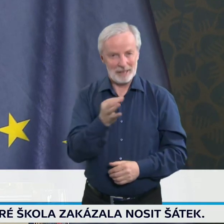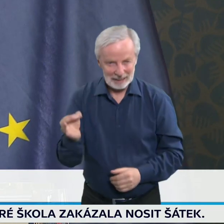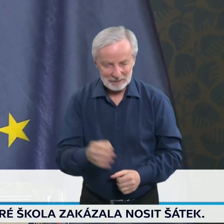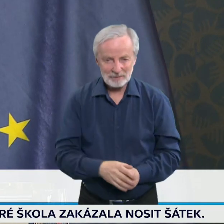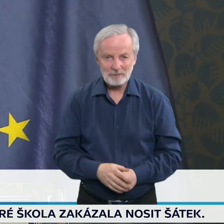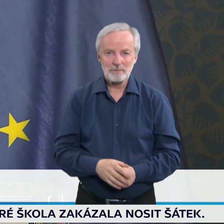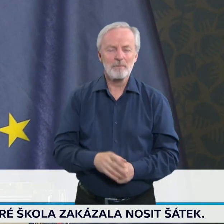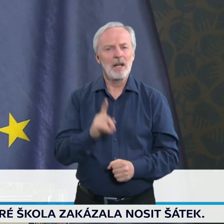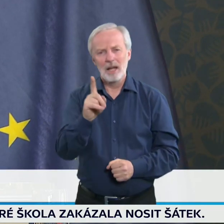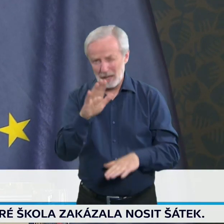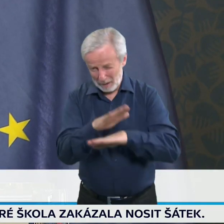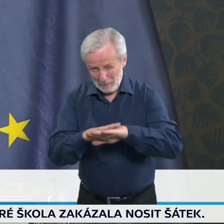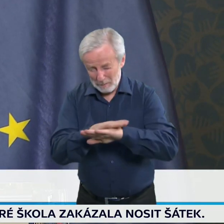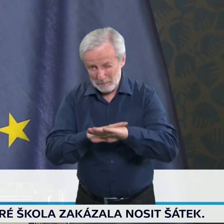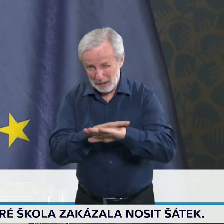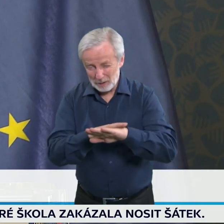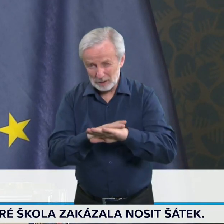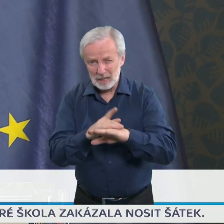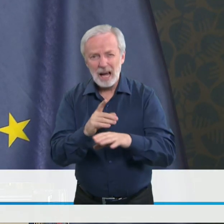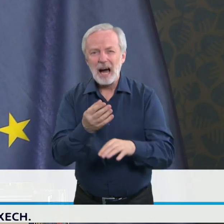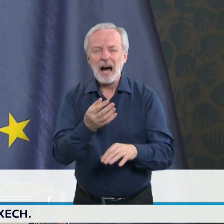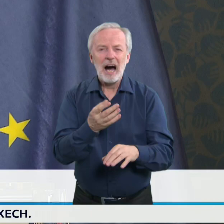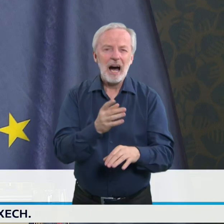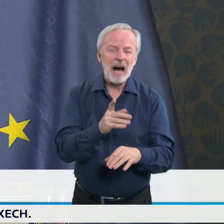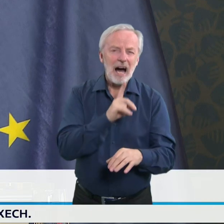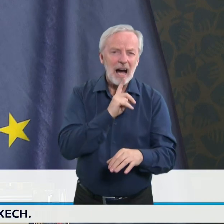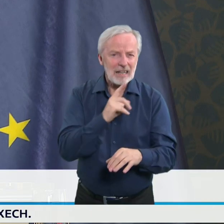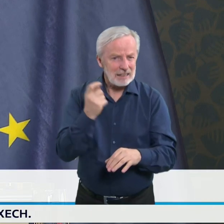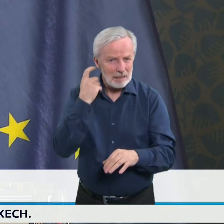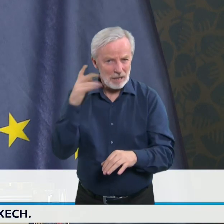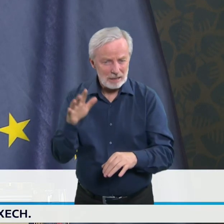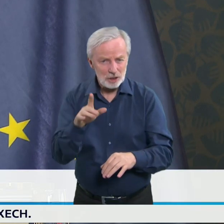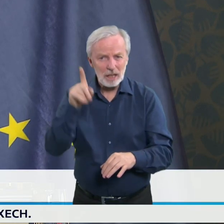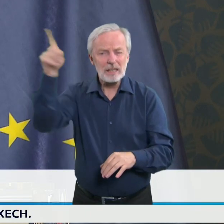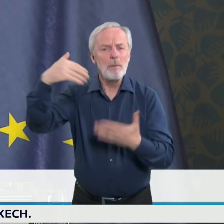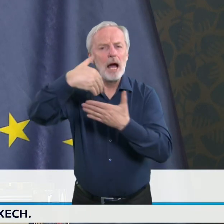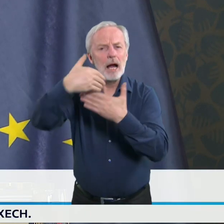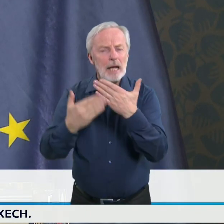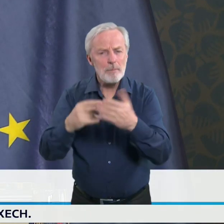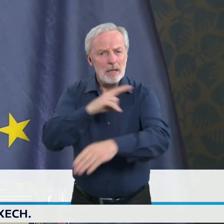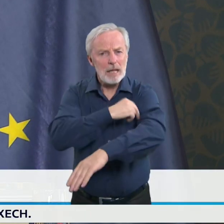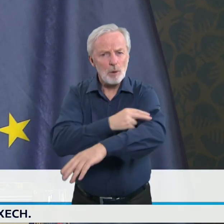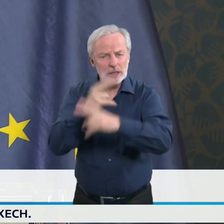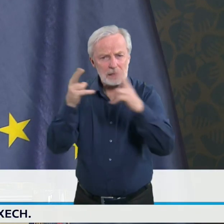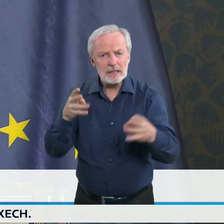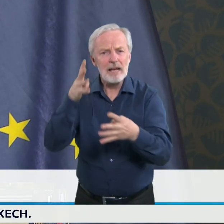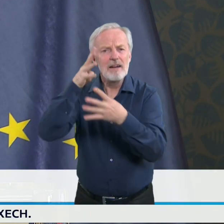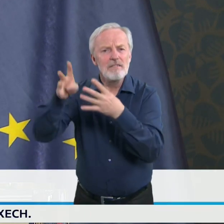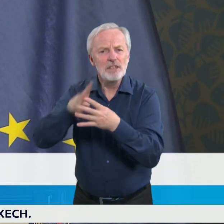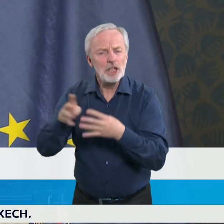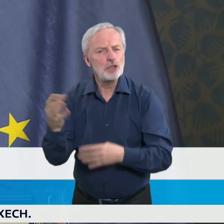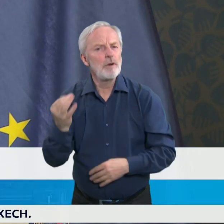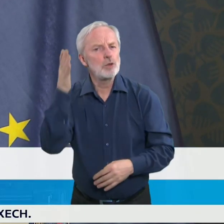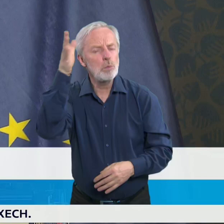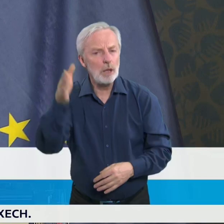přeslychla, pane ministře Blatný, vy budete chtít prošetřovat, co v té hebské nemocnici? Já bych ani neřekl, že